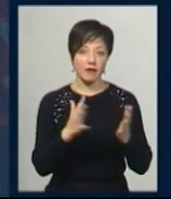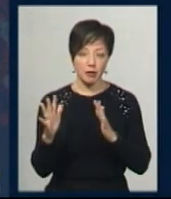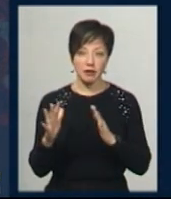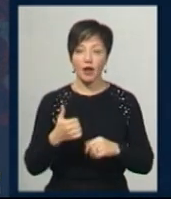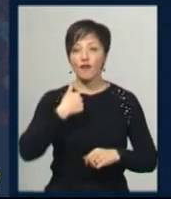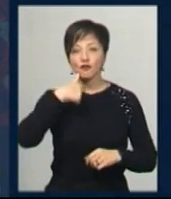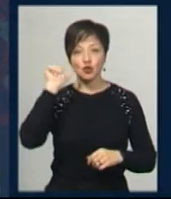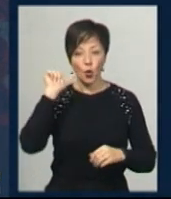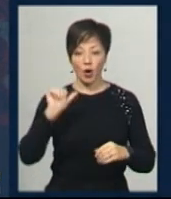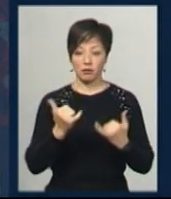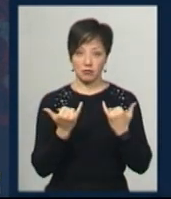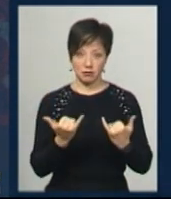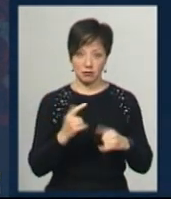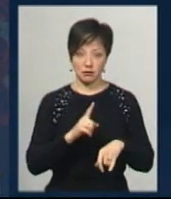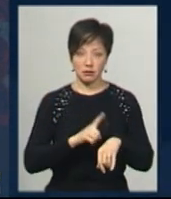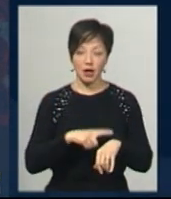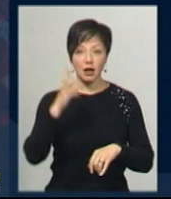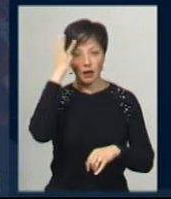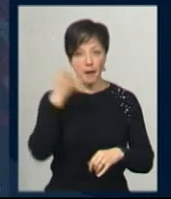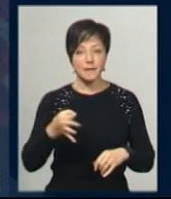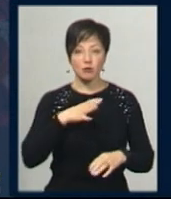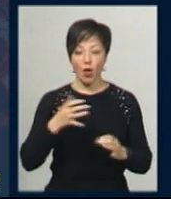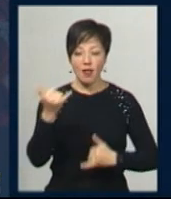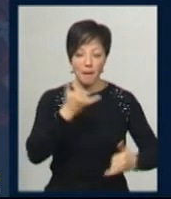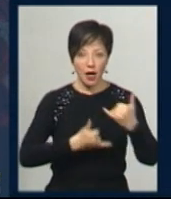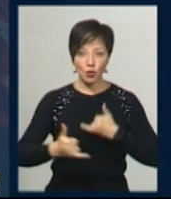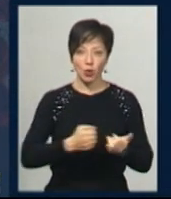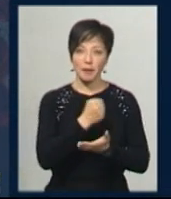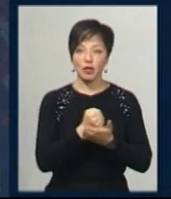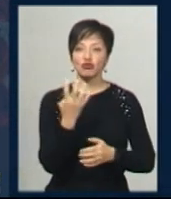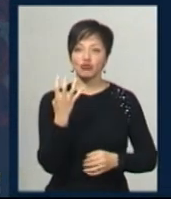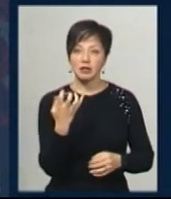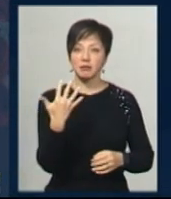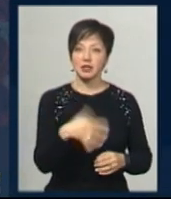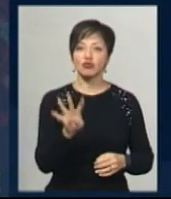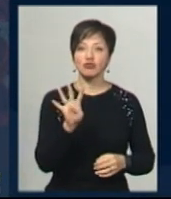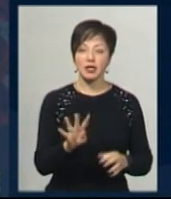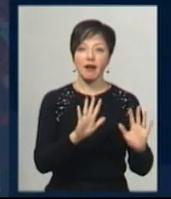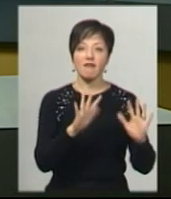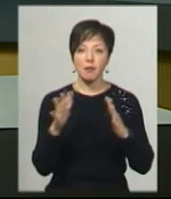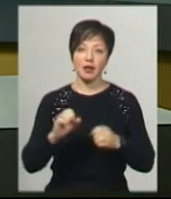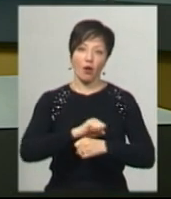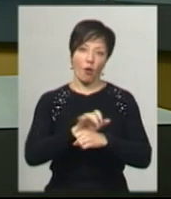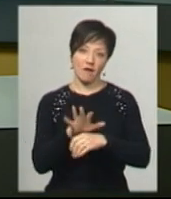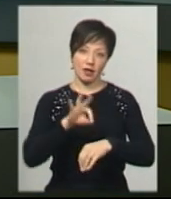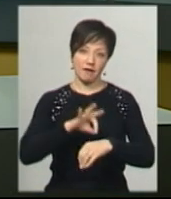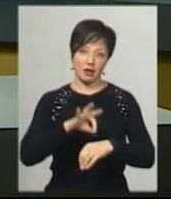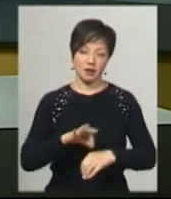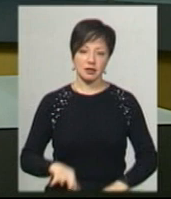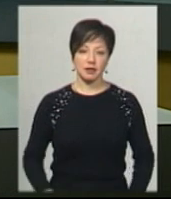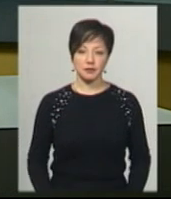Нагадаємо, вчора станом на цю годину на Хмельниччині було лабораторно підтверджено 454 випадки COVID-19.